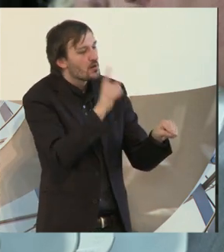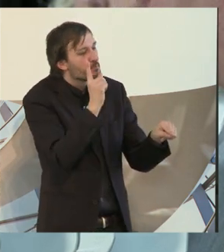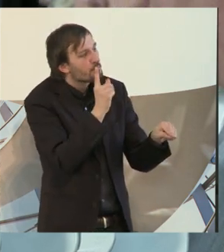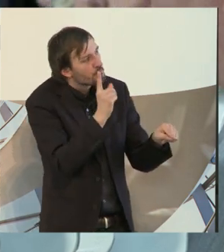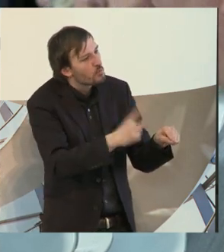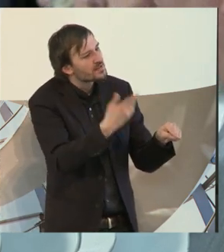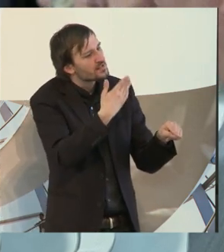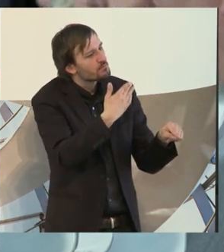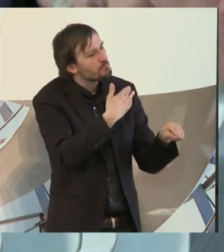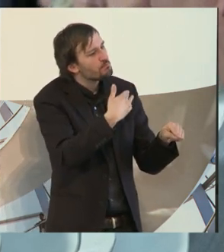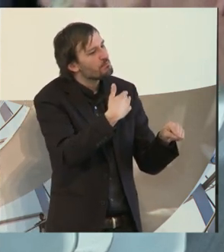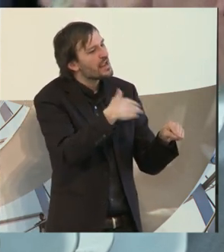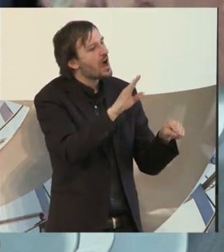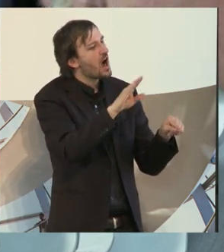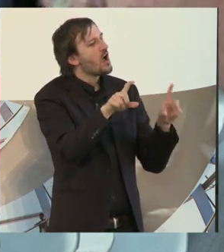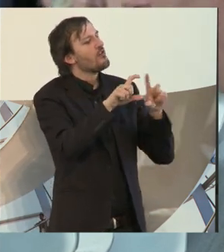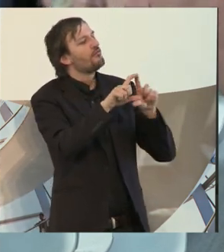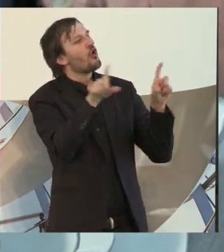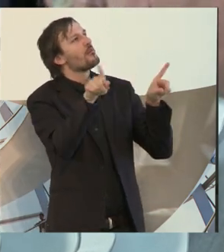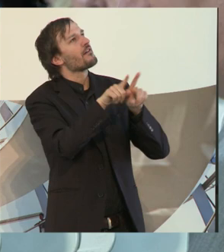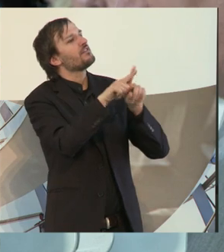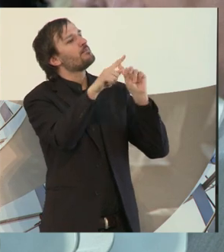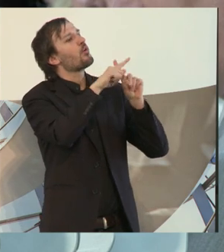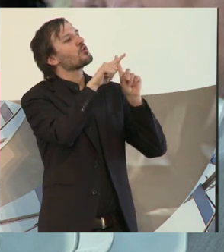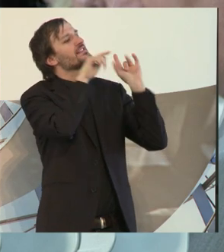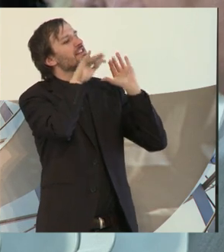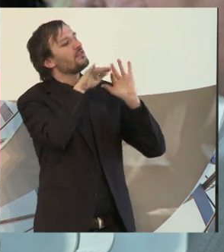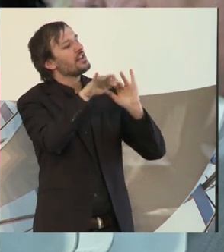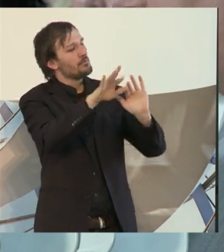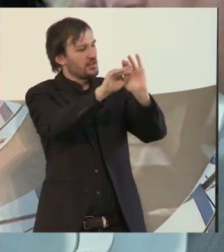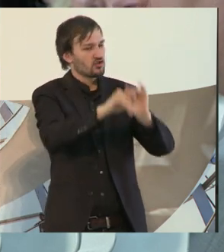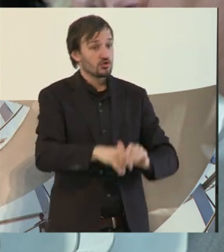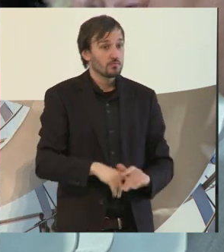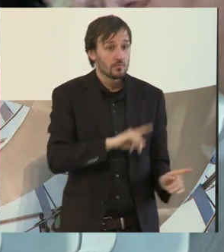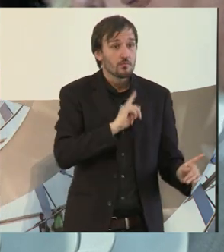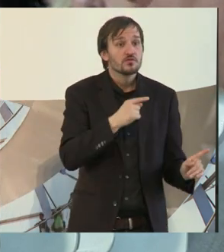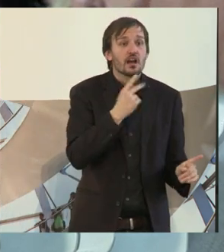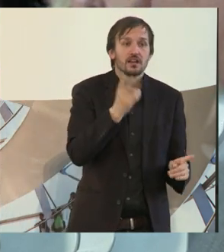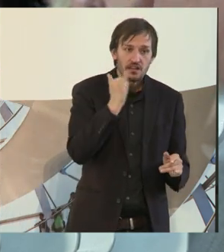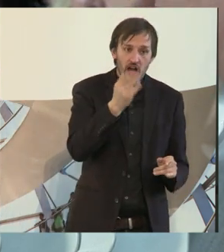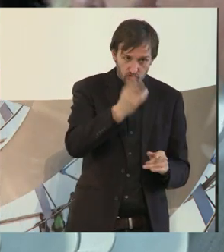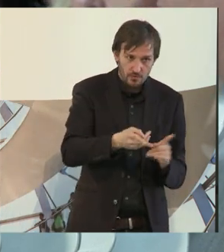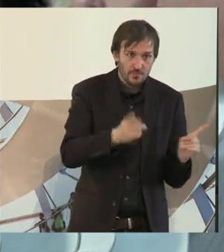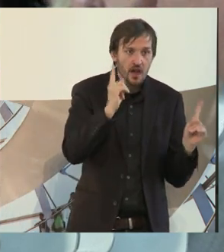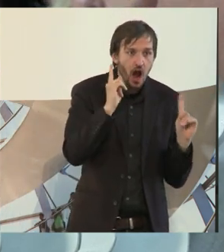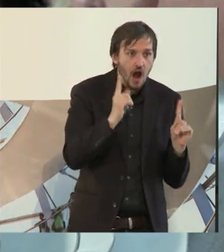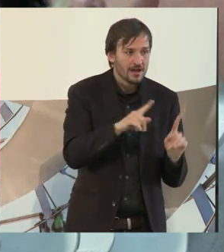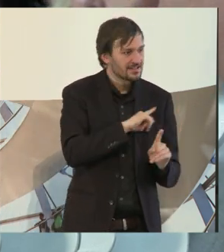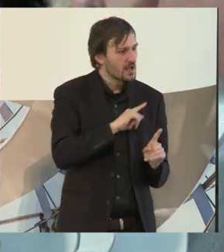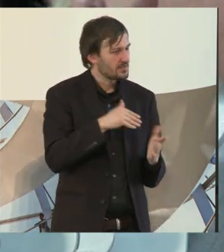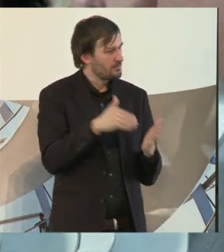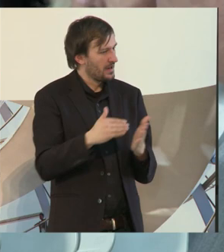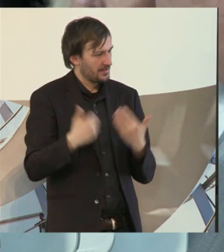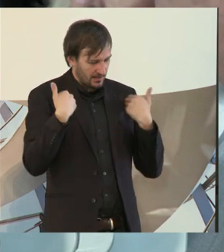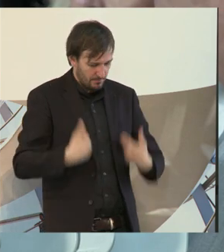zum positiven Image eines Unternehmens gehören. Das finde ich ein Stück weit richtig. Ich möchte aber betonen, dass wir behinderten Menschen